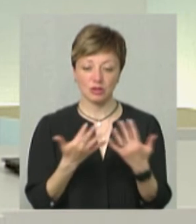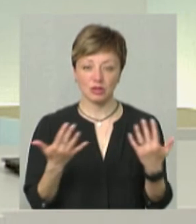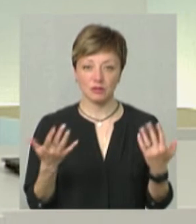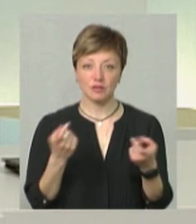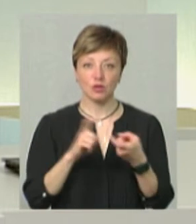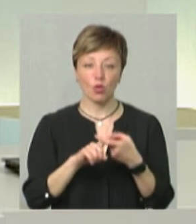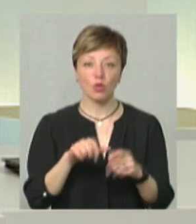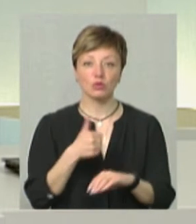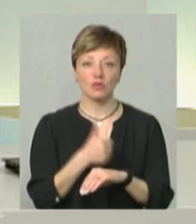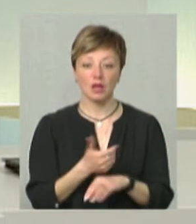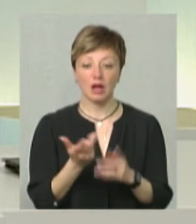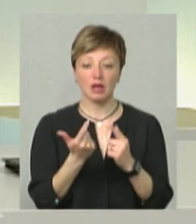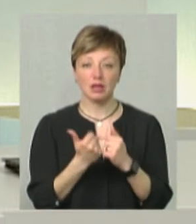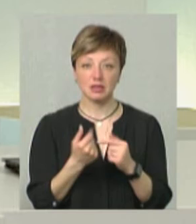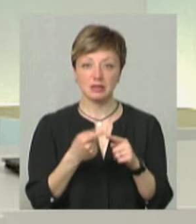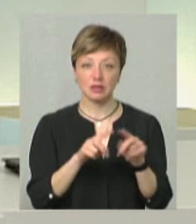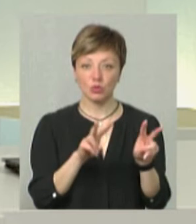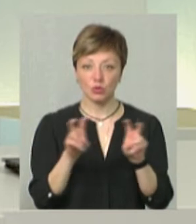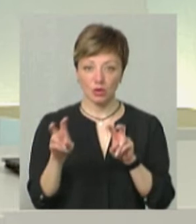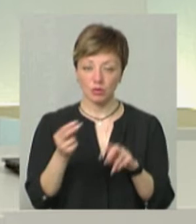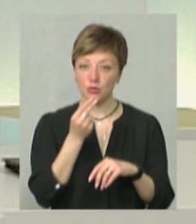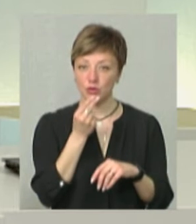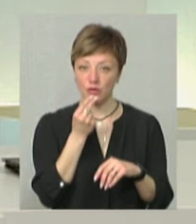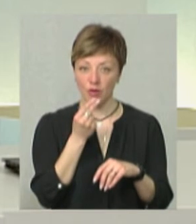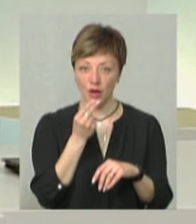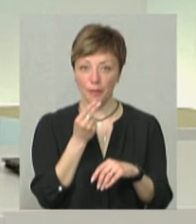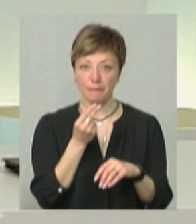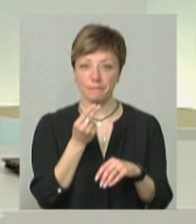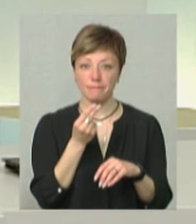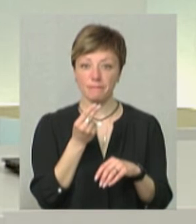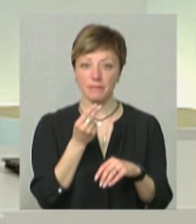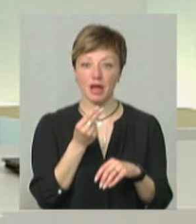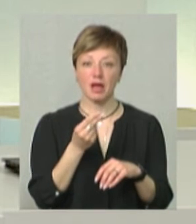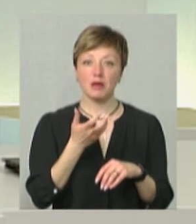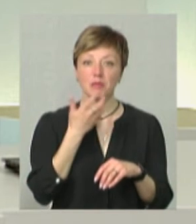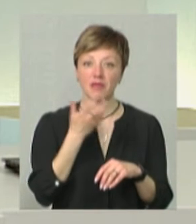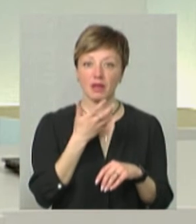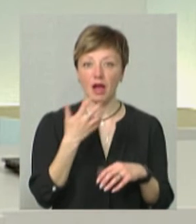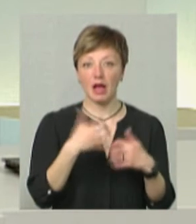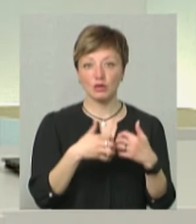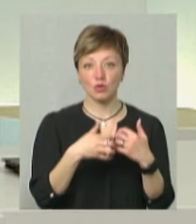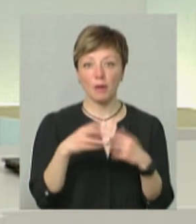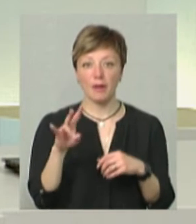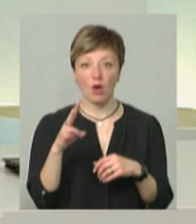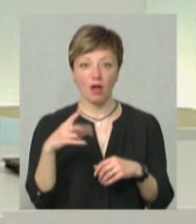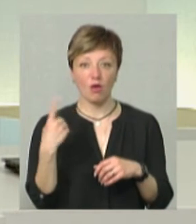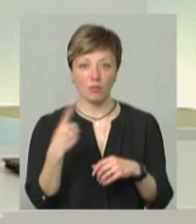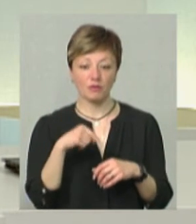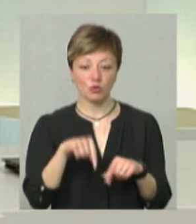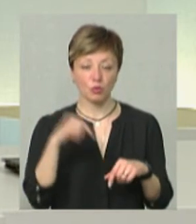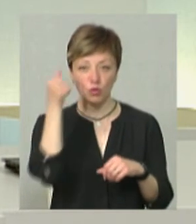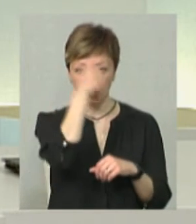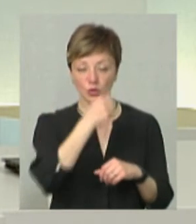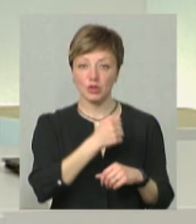-таки основна кількість овочевих культур, які ми споживаємо, вона з півдня. Це Херсонська, Миколаївська області. В цьому році, на жаль,